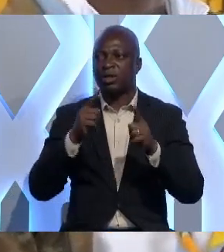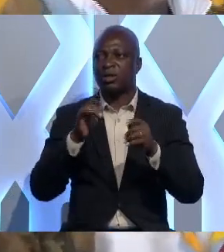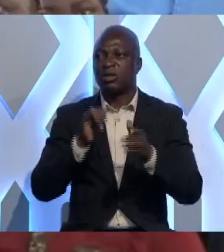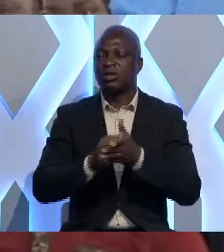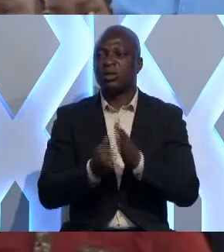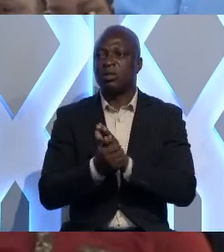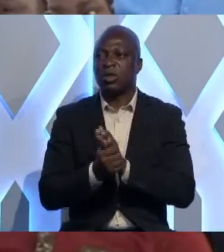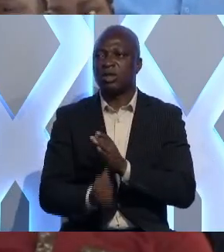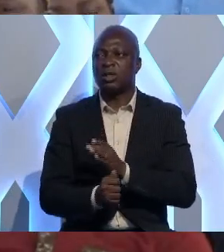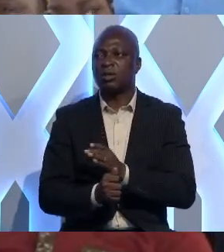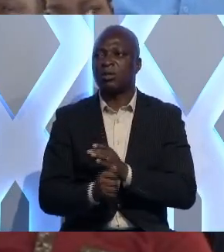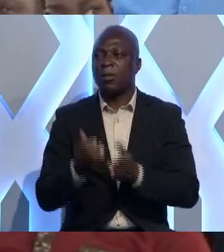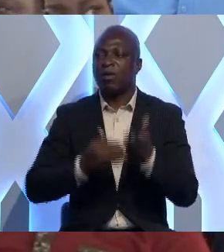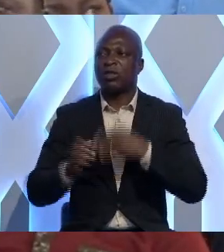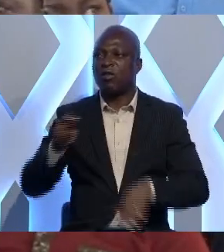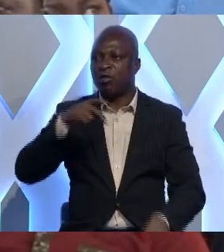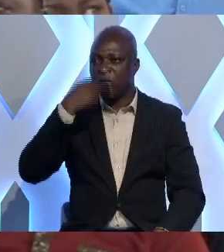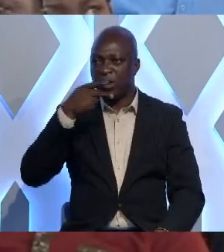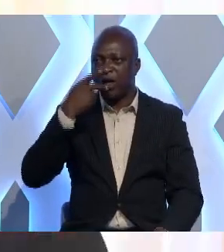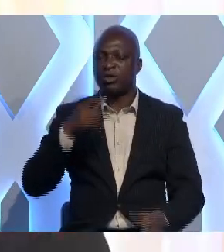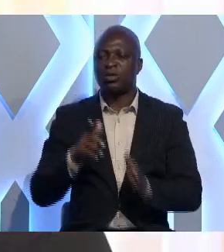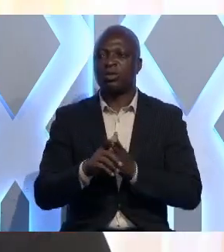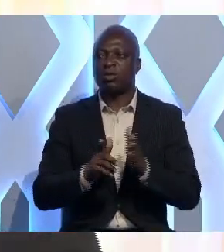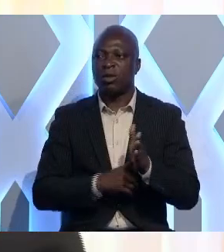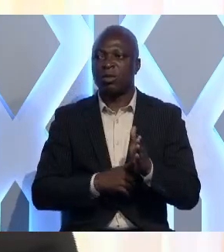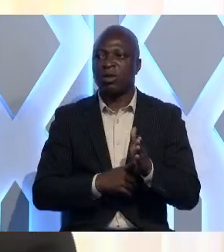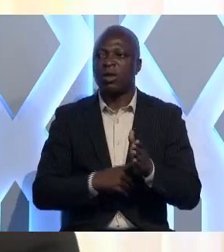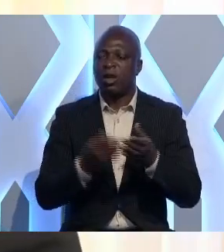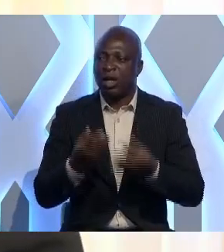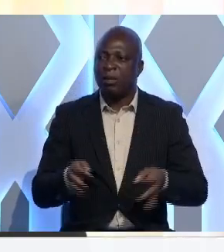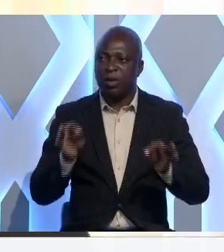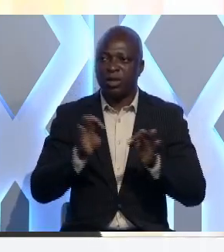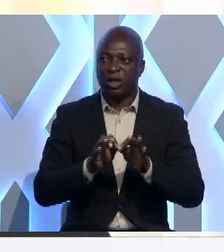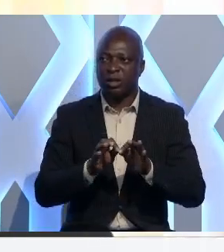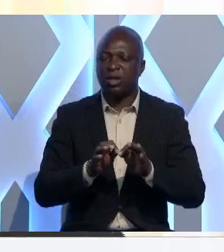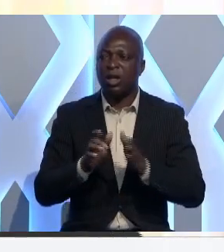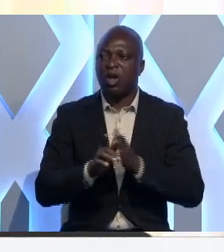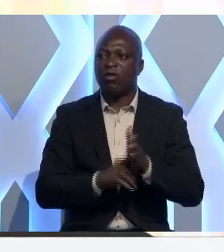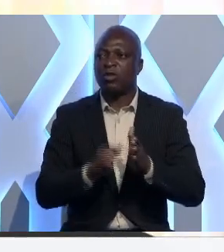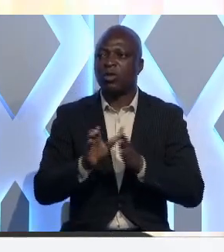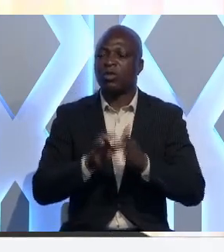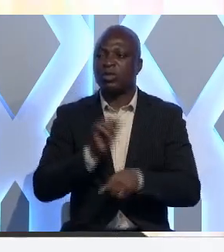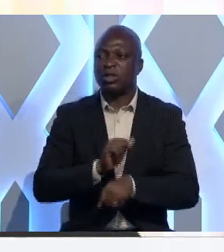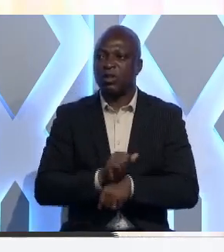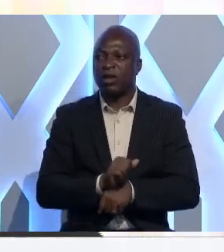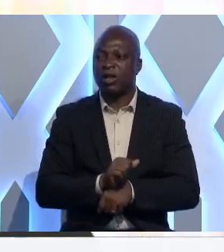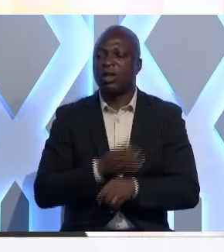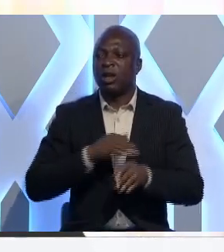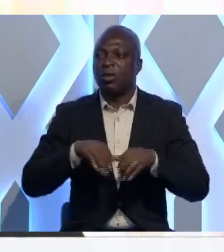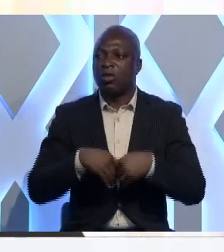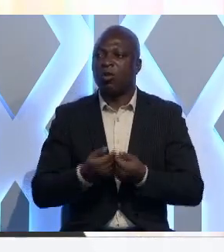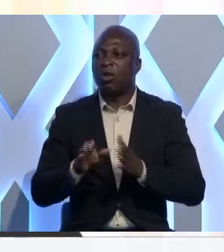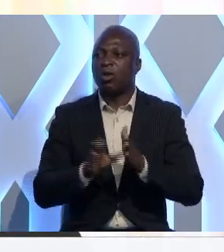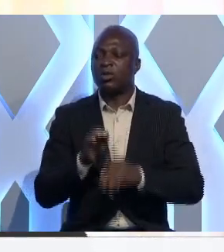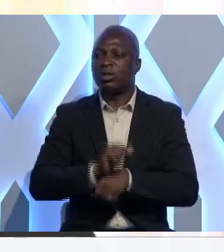potentiel. Je voudrais vous parler d'une réforme importante, la réforme du Code du Travail et de comment le Code